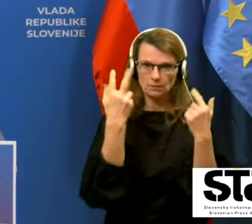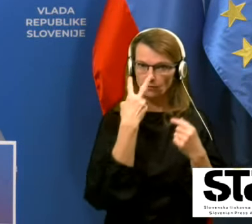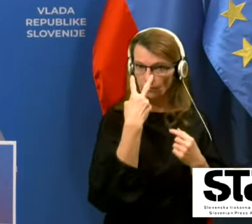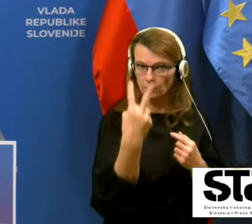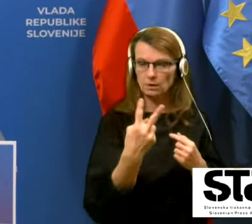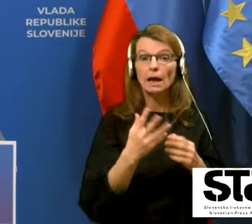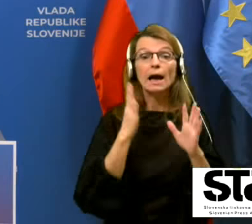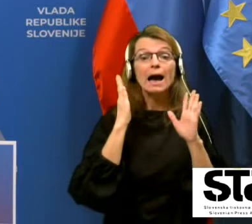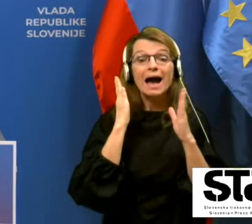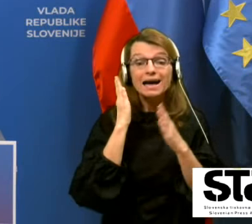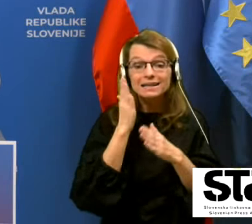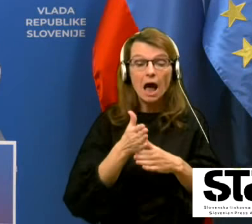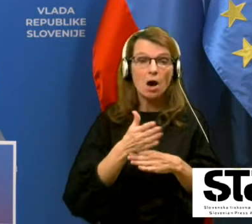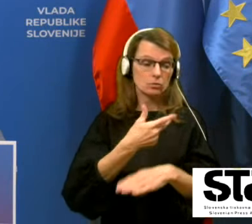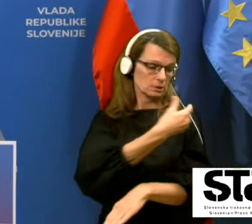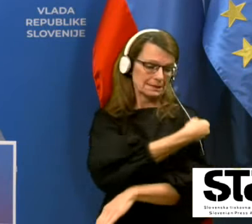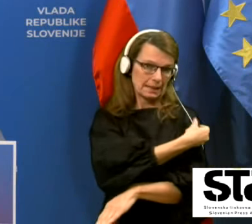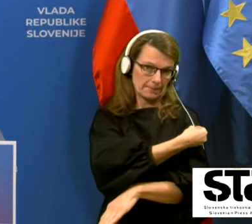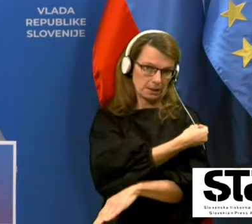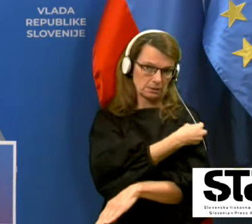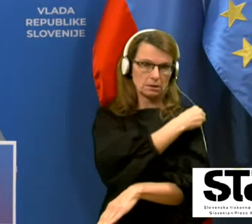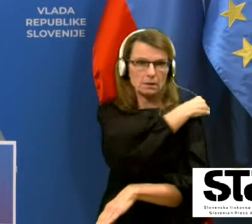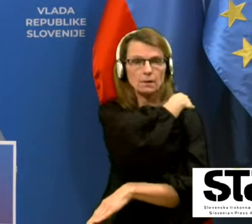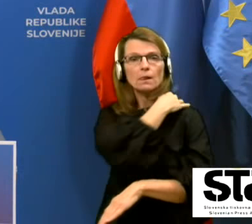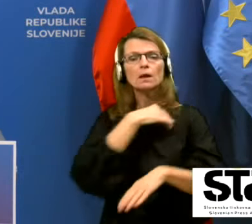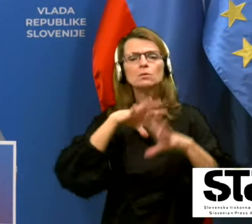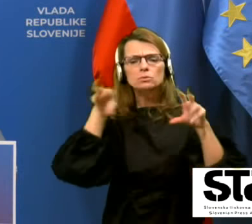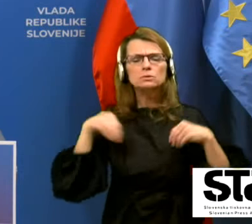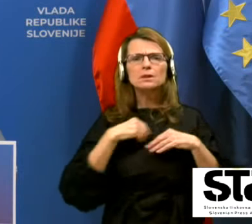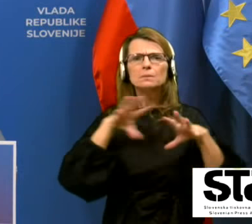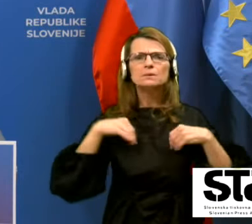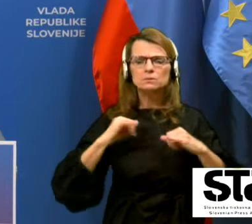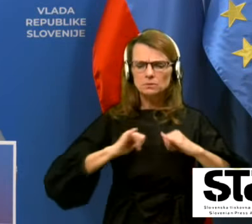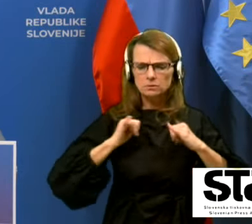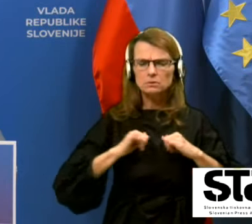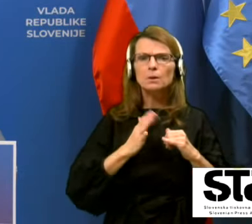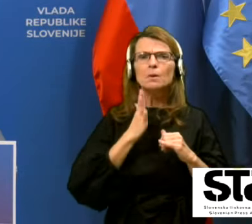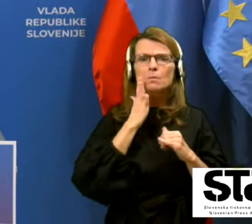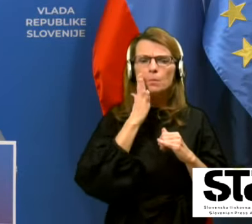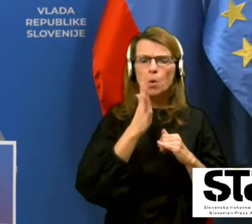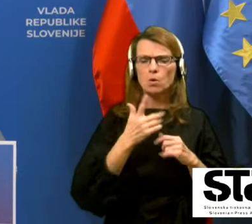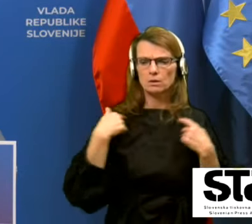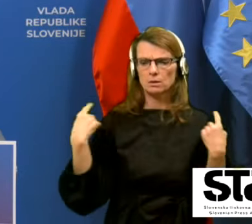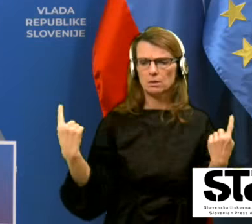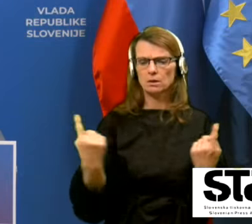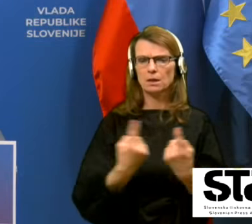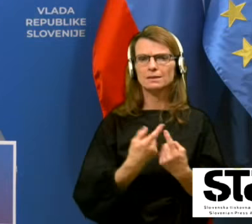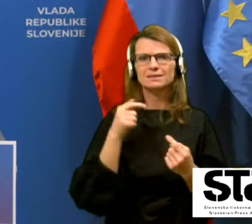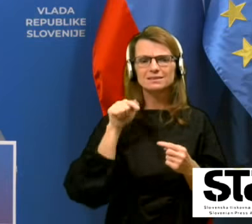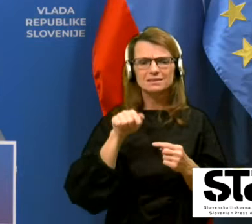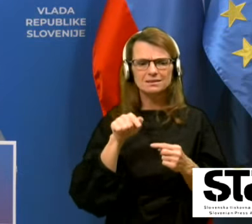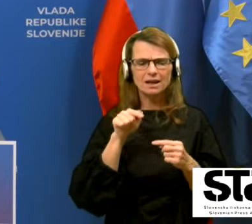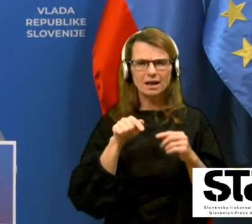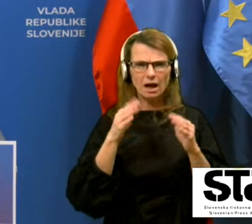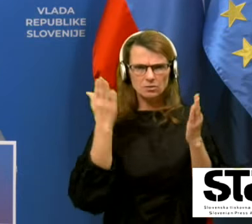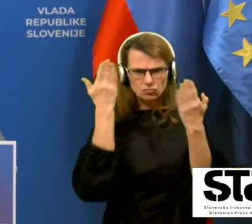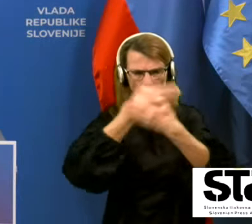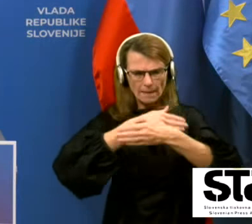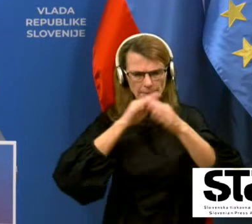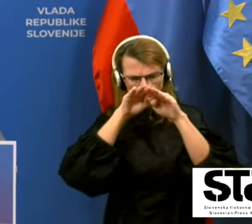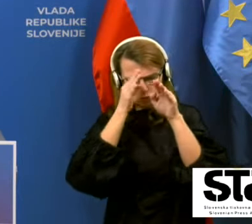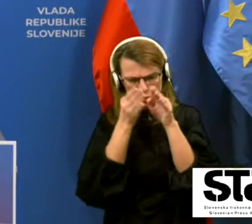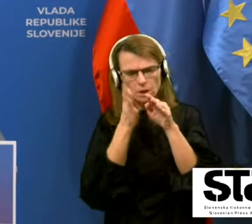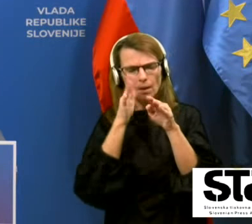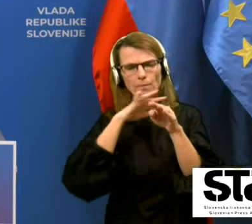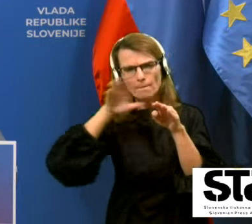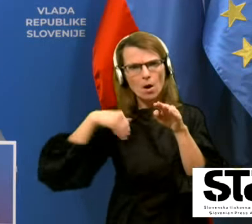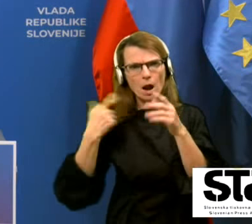bo ravno cepljenje tisto skupaj z vsemi našimi trudi, to, kar nas bo prepeljalo ven iz tega tunela. In zaradi tega